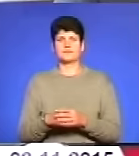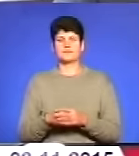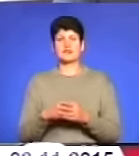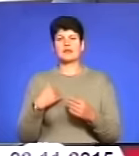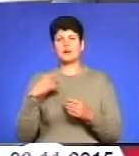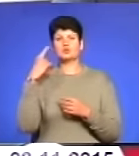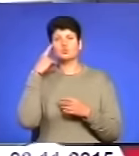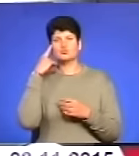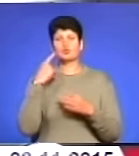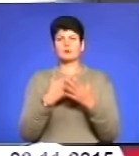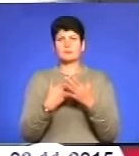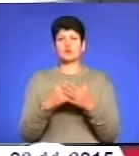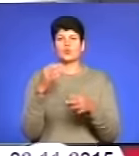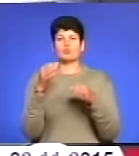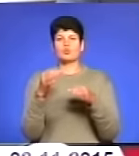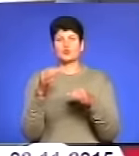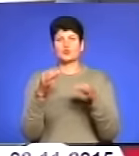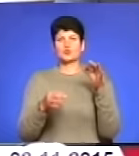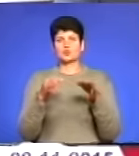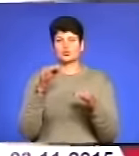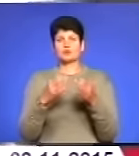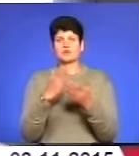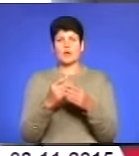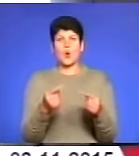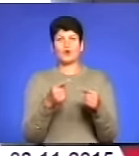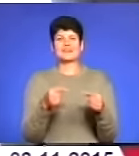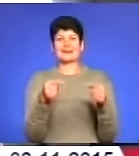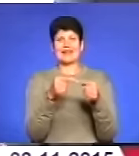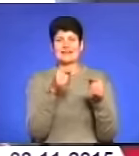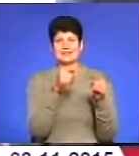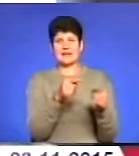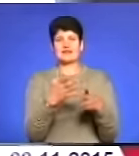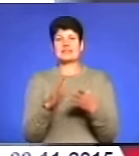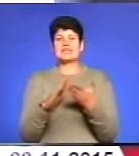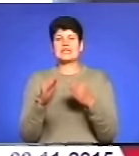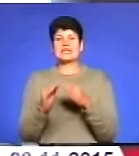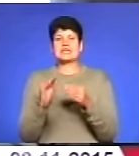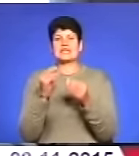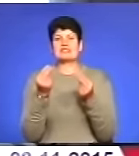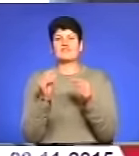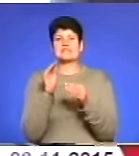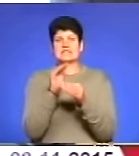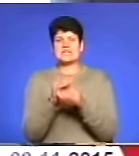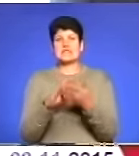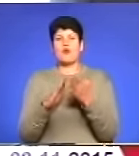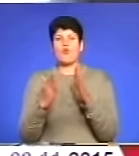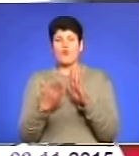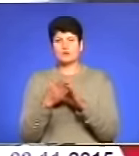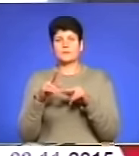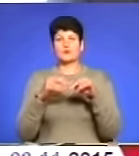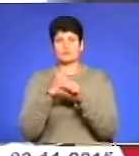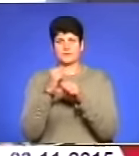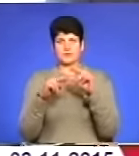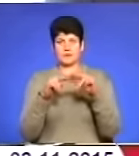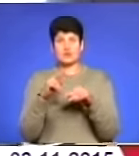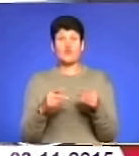предметом судового спору є конкретна інвестиційна угода, по якій здійснювалося будівництво. Якщо ця інвестиційна угода